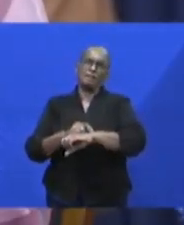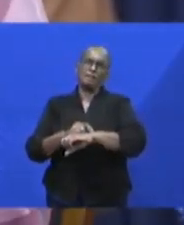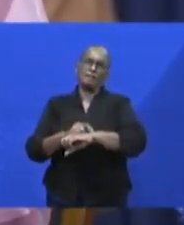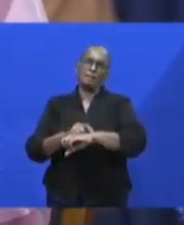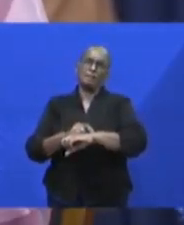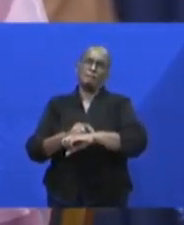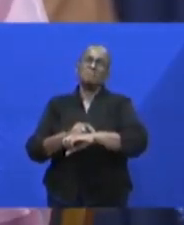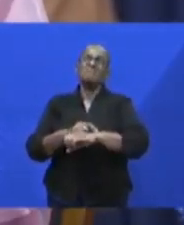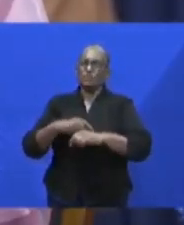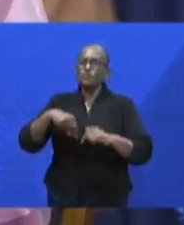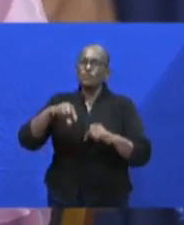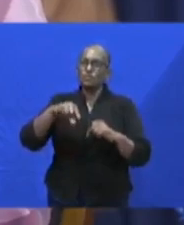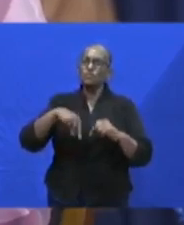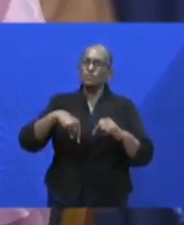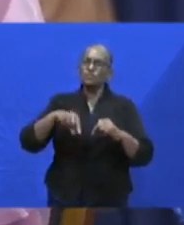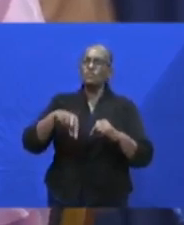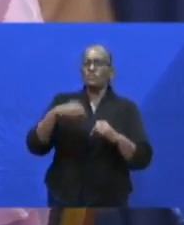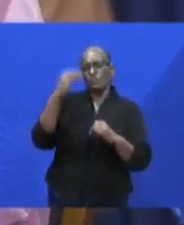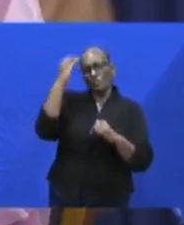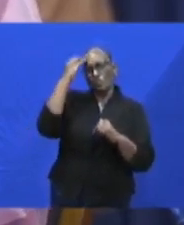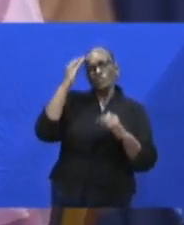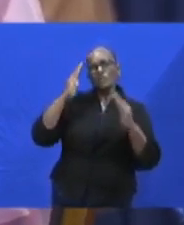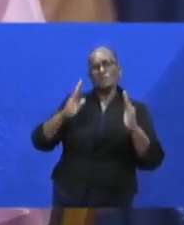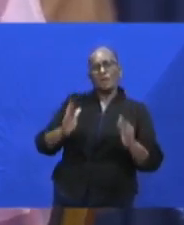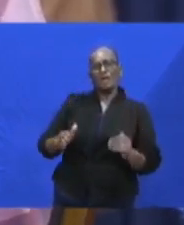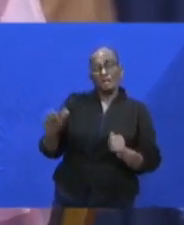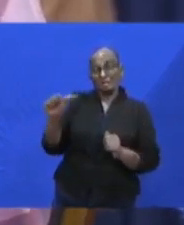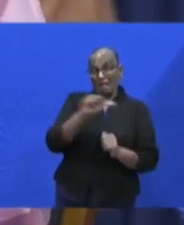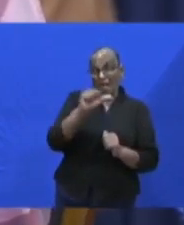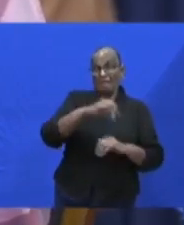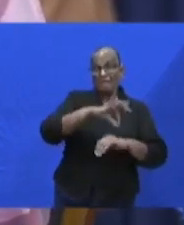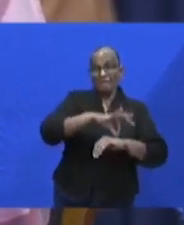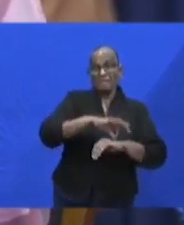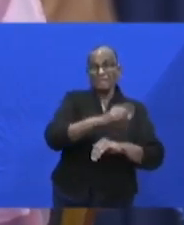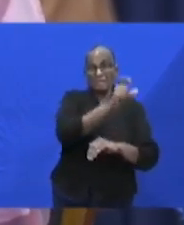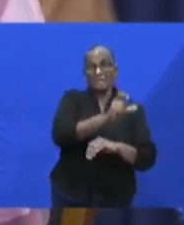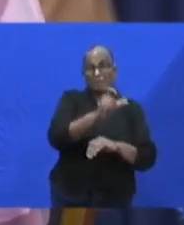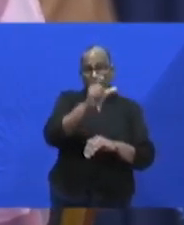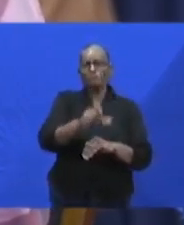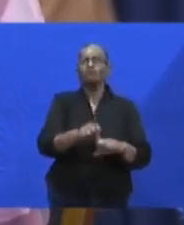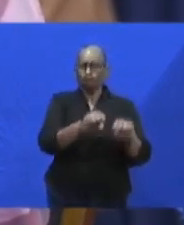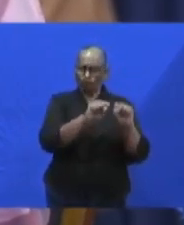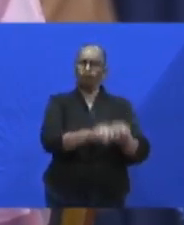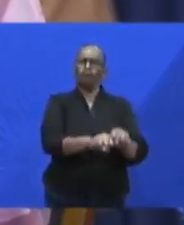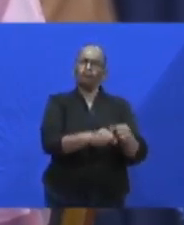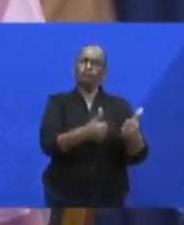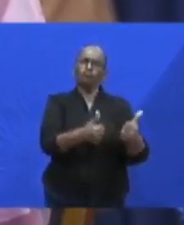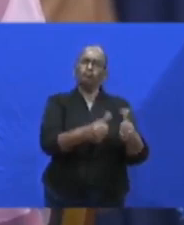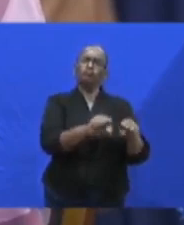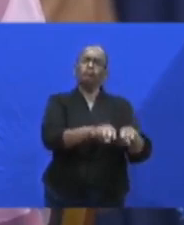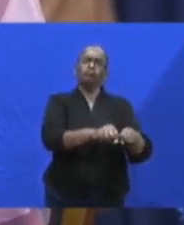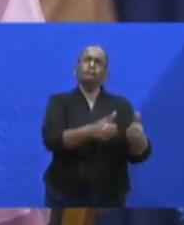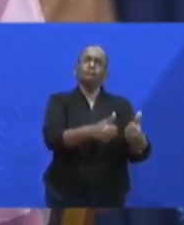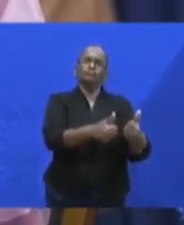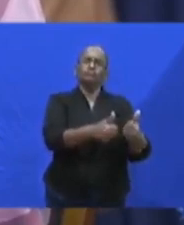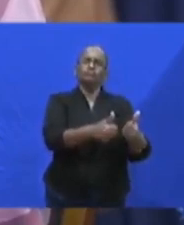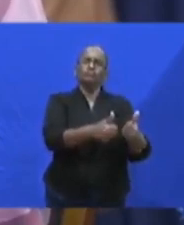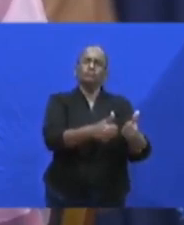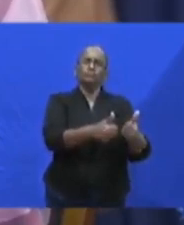Inmiddels weet u al dat de overige patiënten in stabiele toestand verkeren.